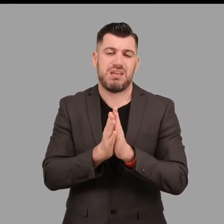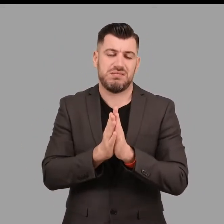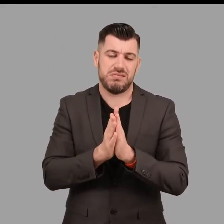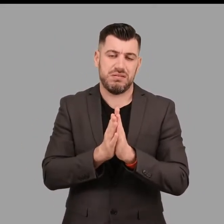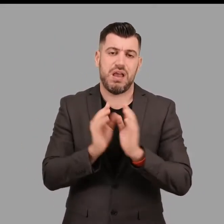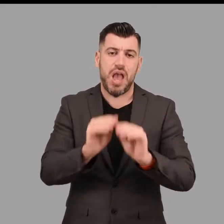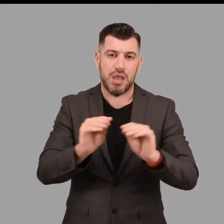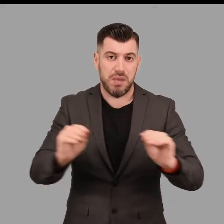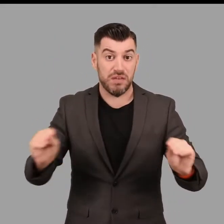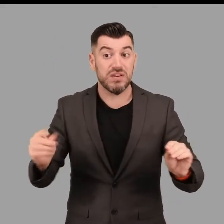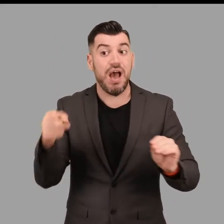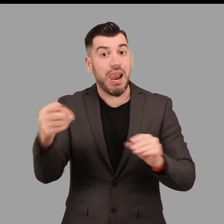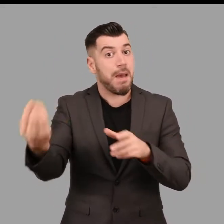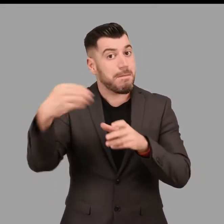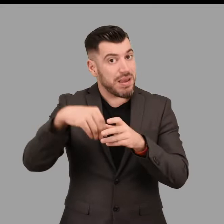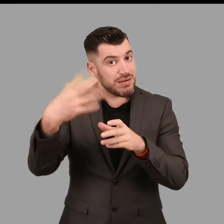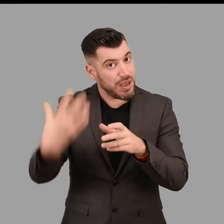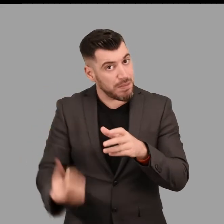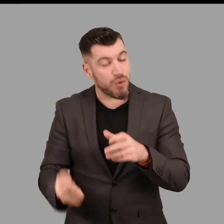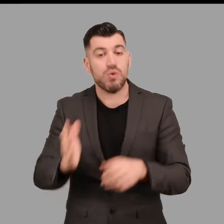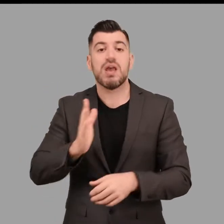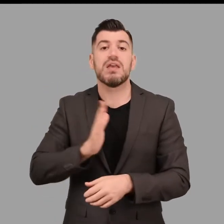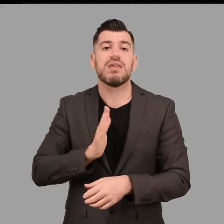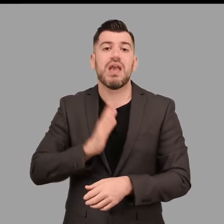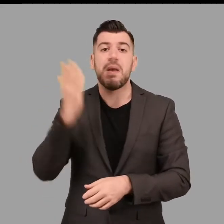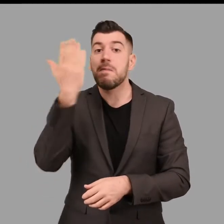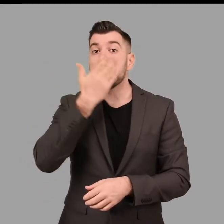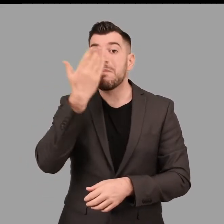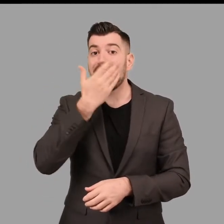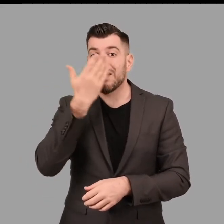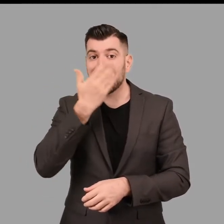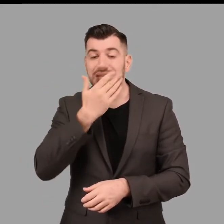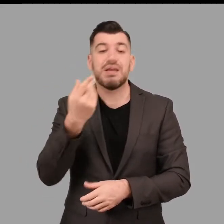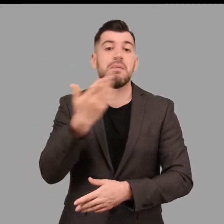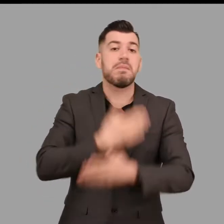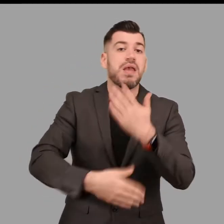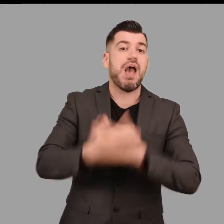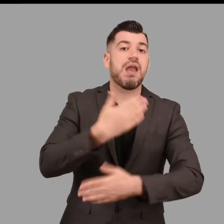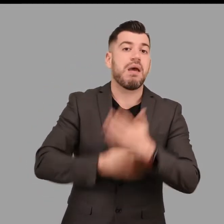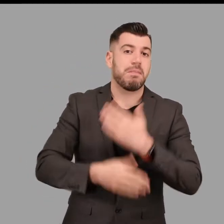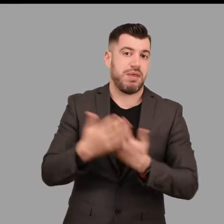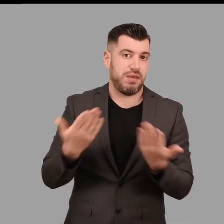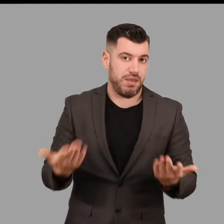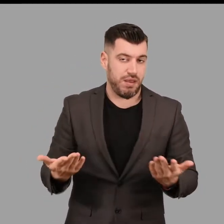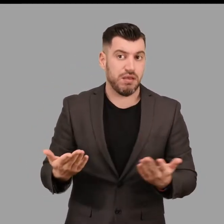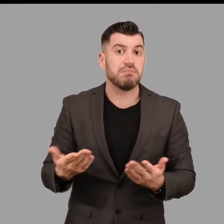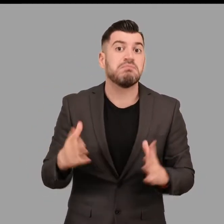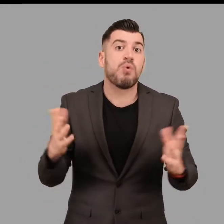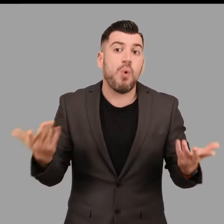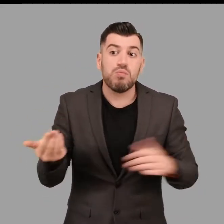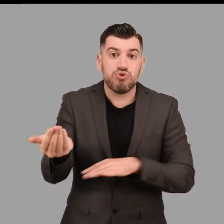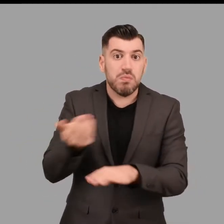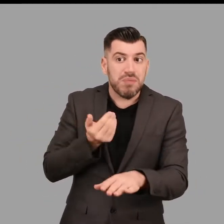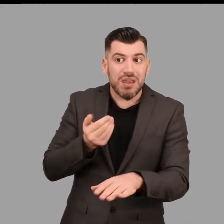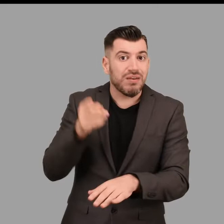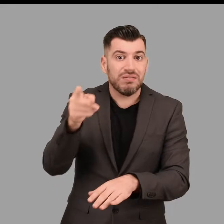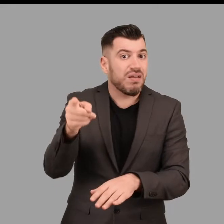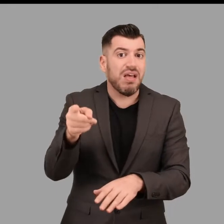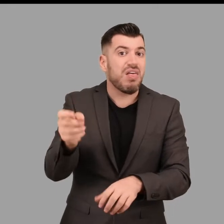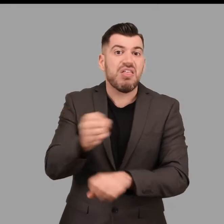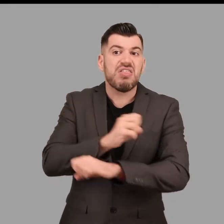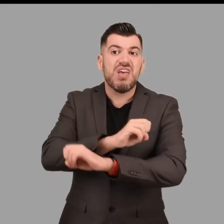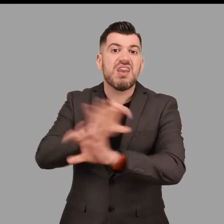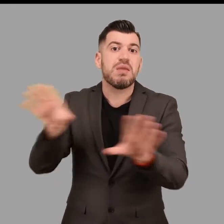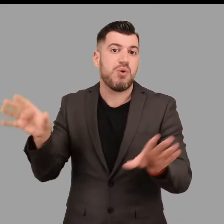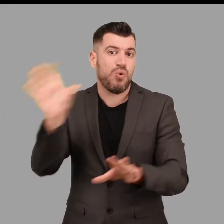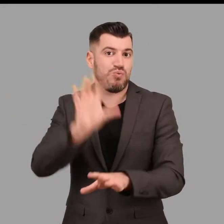βαθμίδων όπου φοιτούν και παιδιά με ειδικές ή και ειδικές εκπαιδευτικές ανάγκες για τα οποία συνήθως δεν ενημερώνεται το προσωπικό του